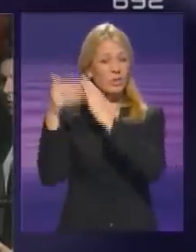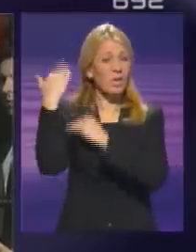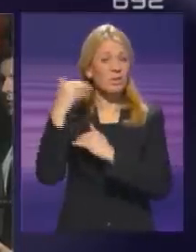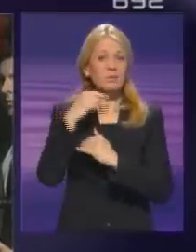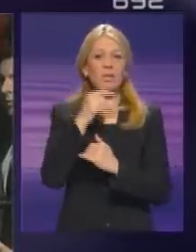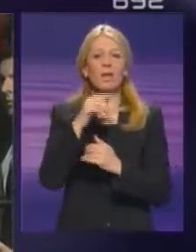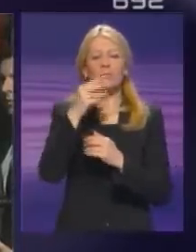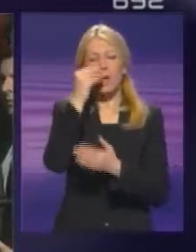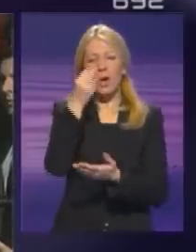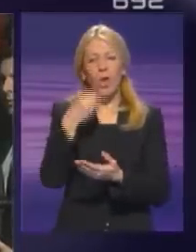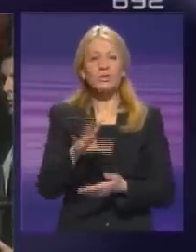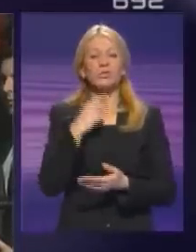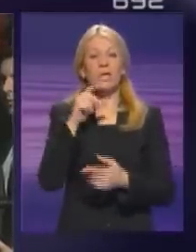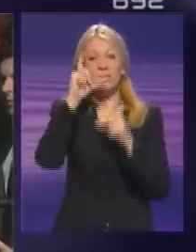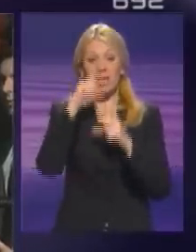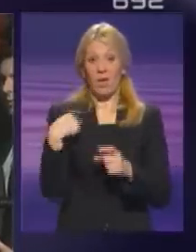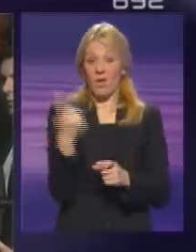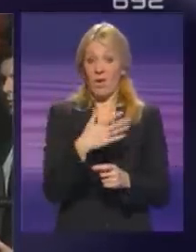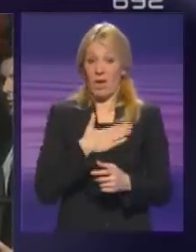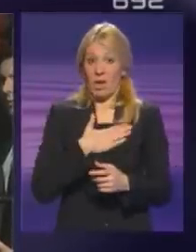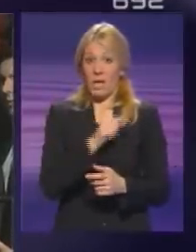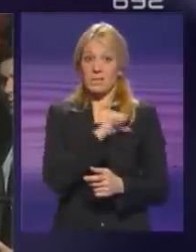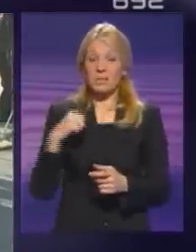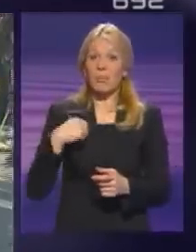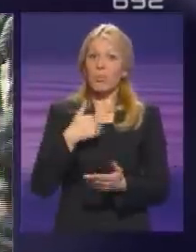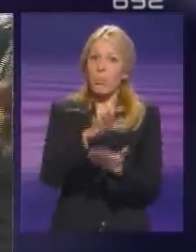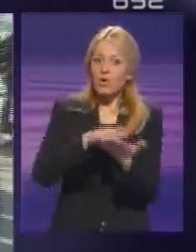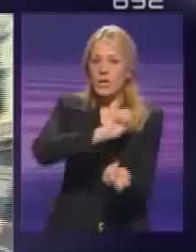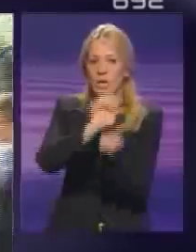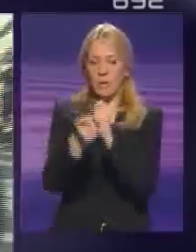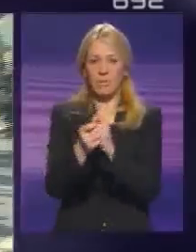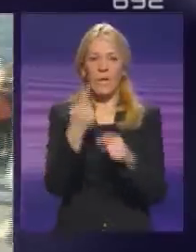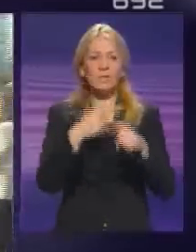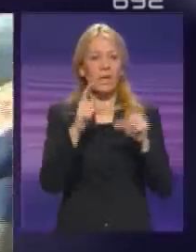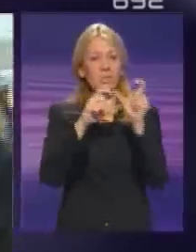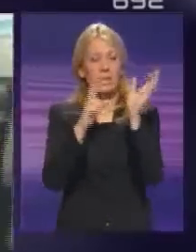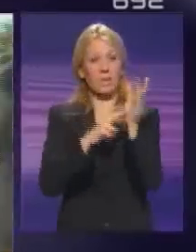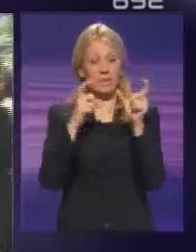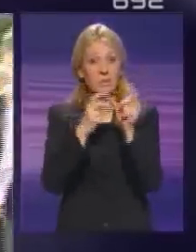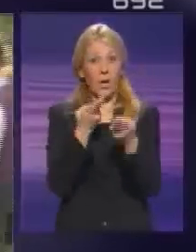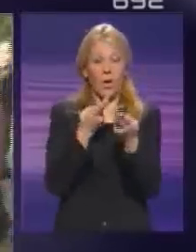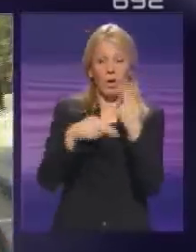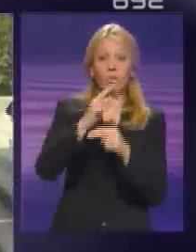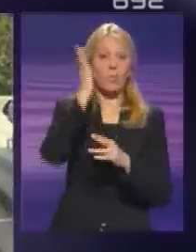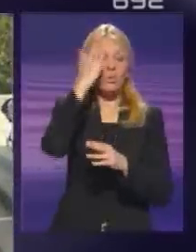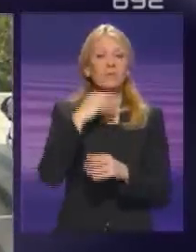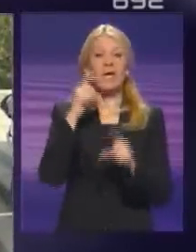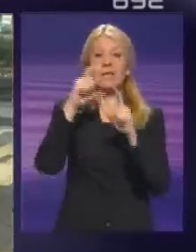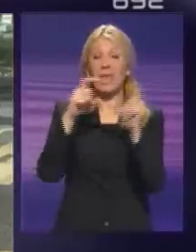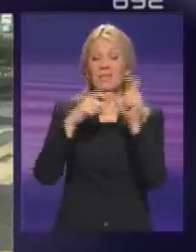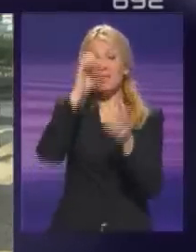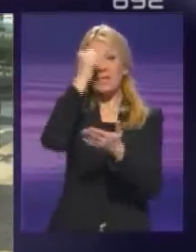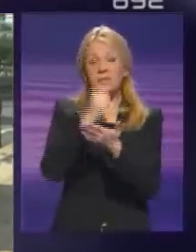loše slike o nama samima koju smo počeli da menjamo. Za razliku od SNS-a okrenutog budućnosti, demokrate tvrdi